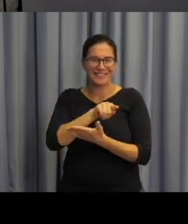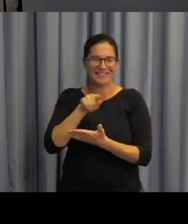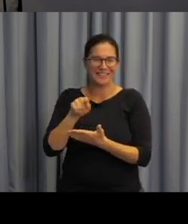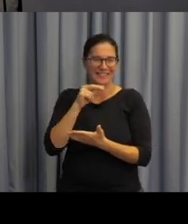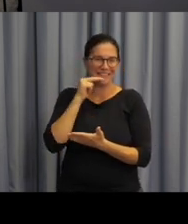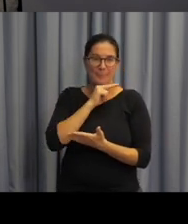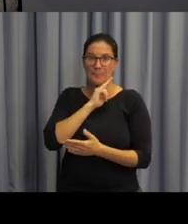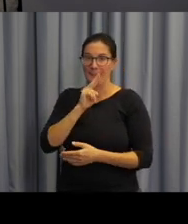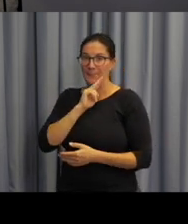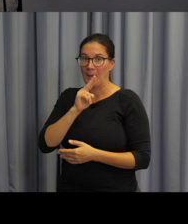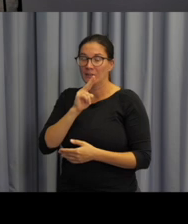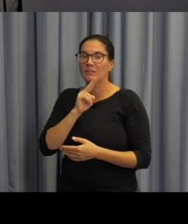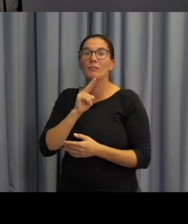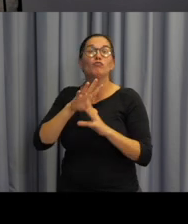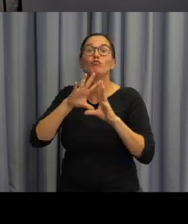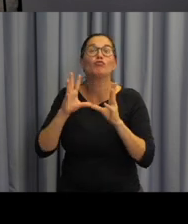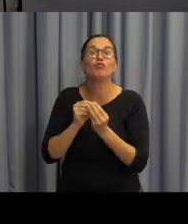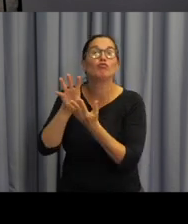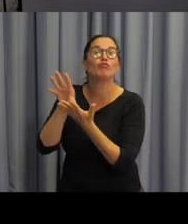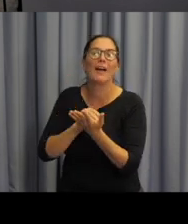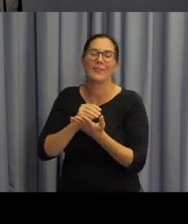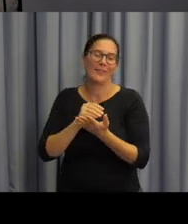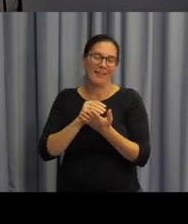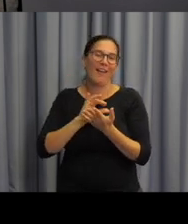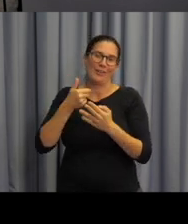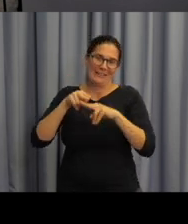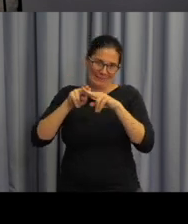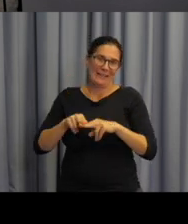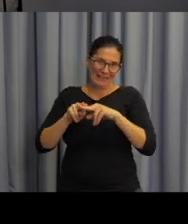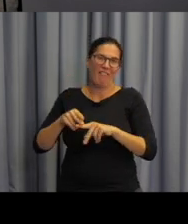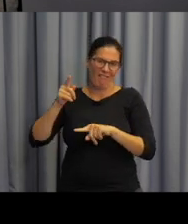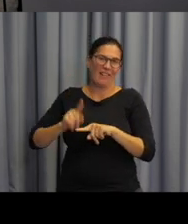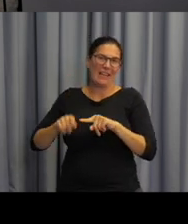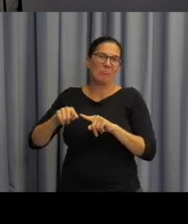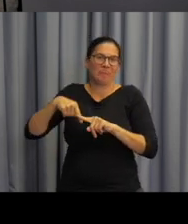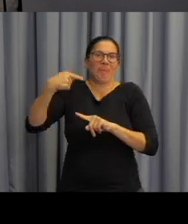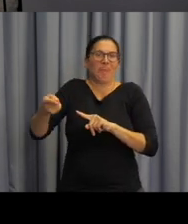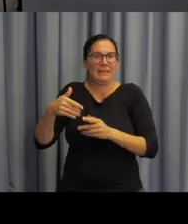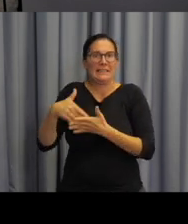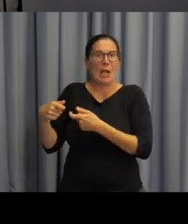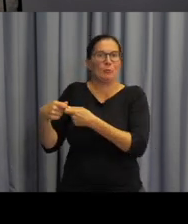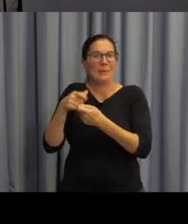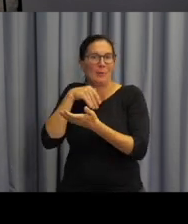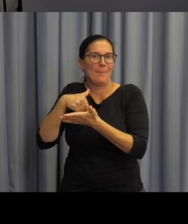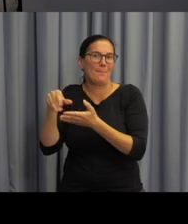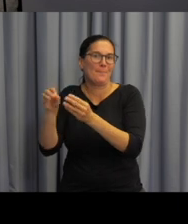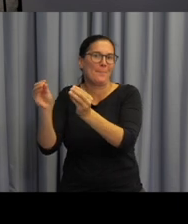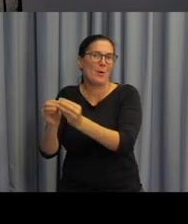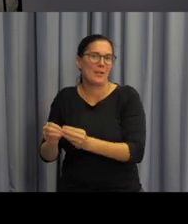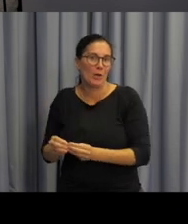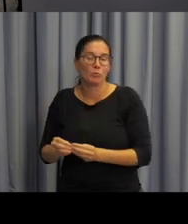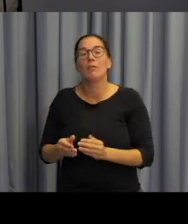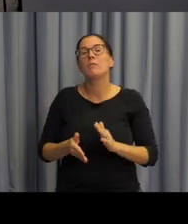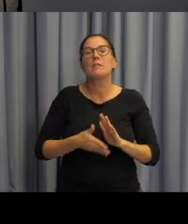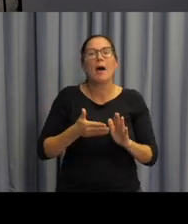vytvořit nebo splnit pouze část. Velká část ještě zbývá na další kolegy, aby pokračovali.